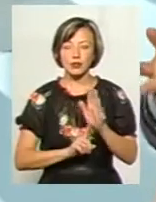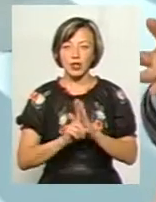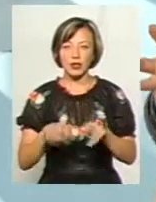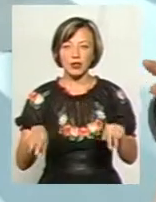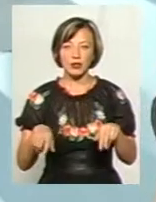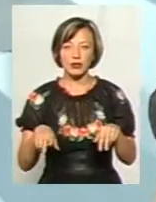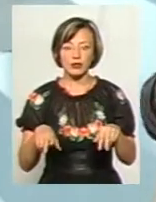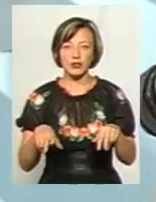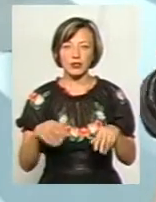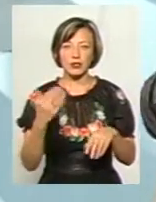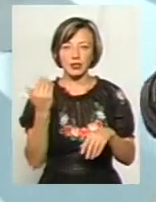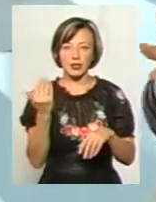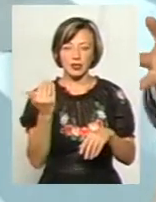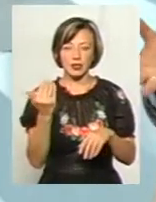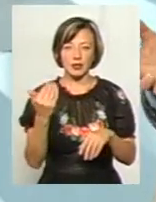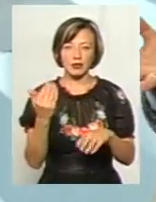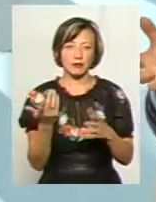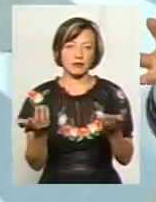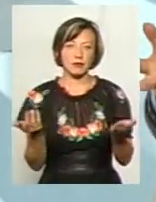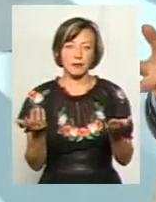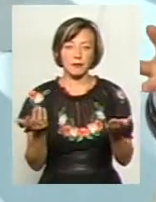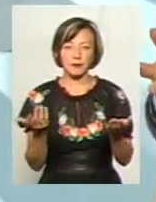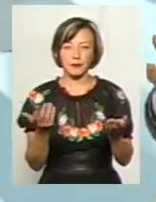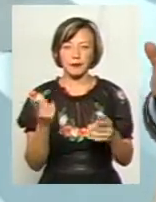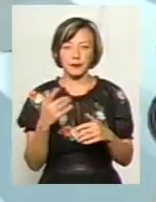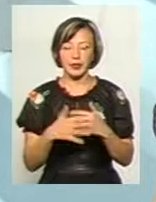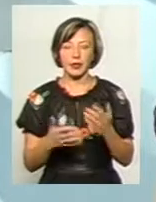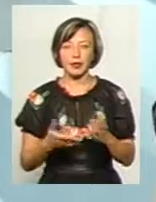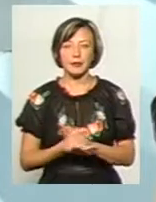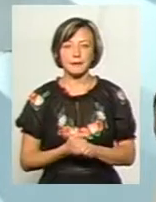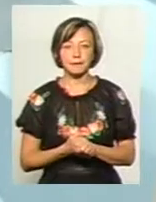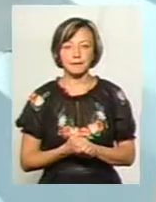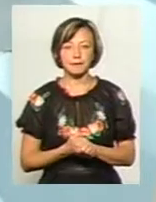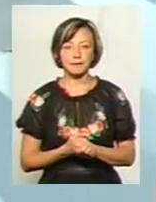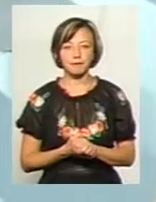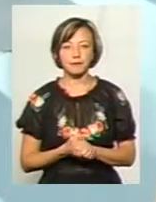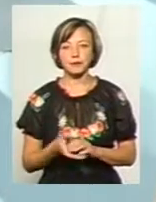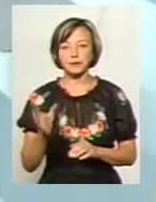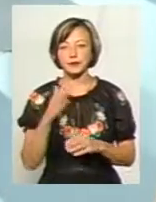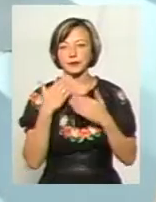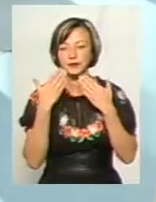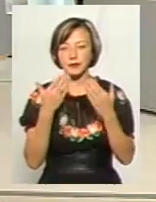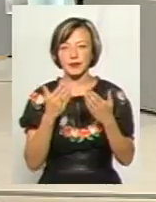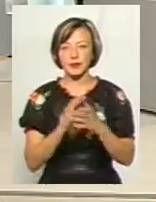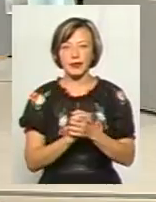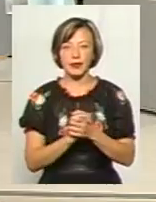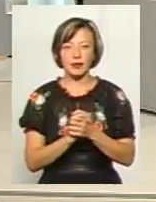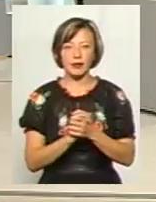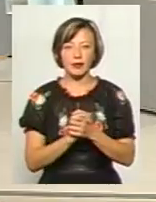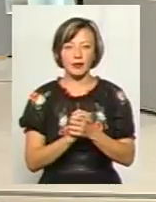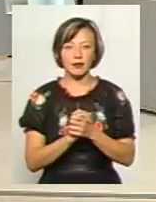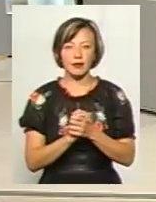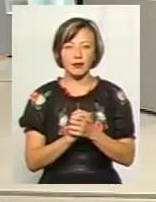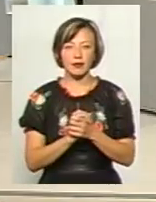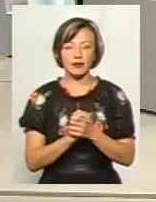танці, так би мовити, всі, це був би, можливо, теж конкурс, але це було б зовсім інше. Давайте спитаємо також у паралельної